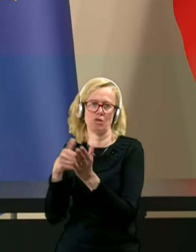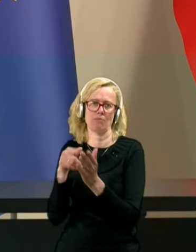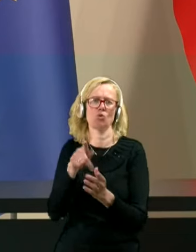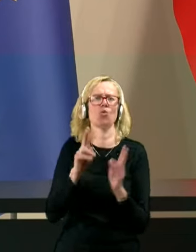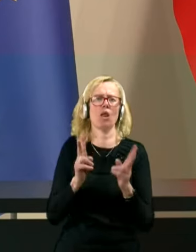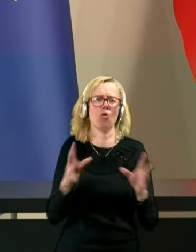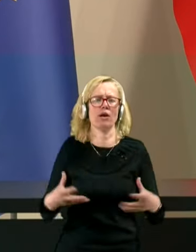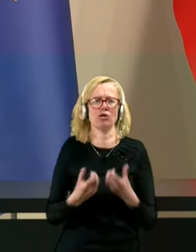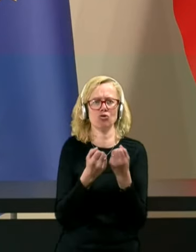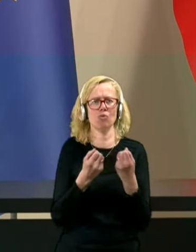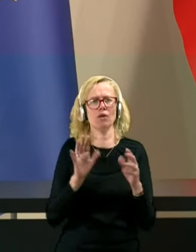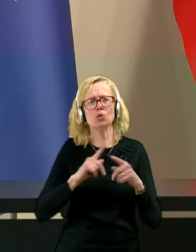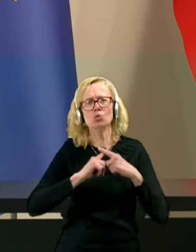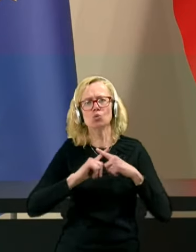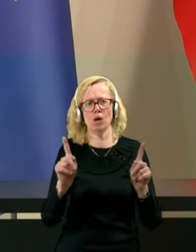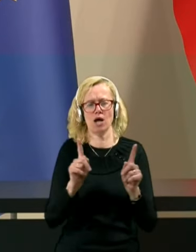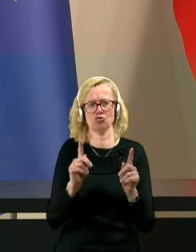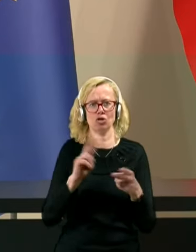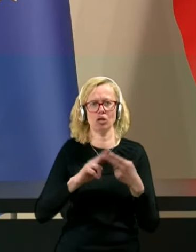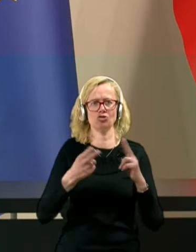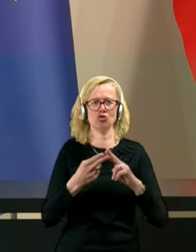drugačen način.